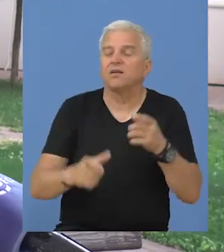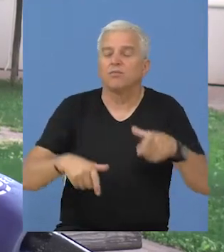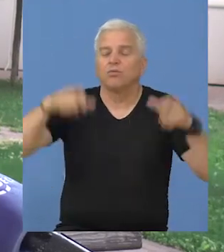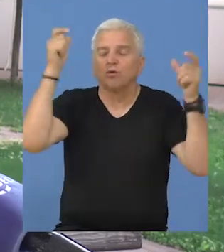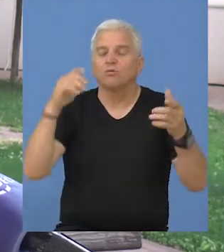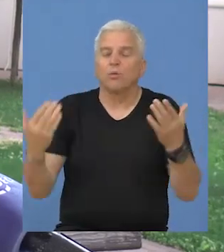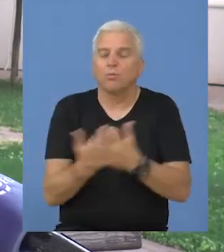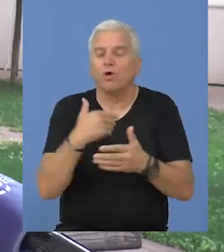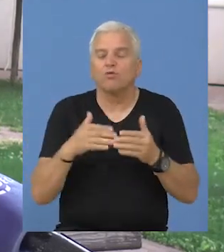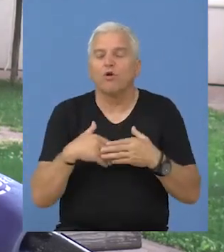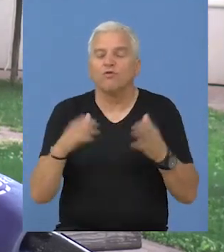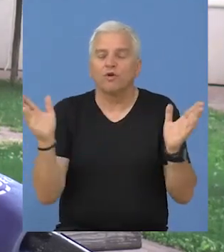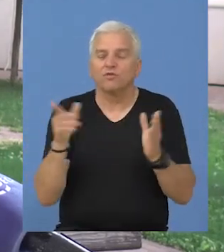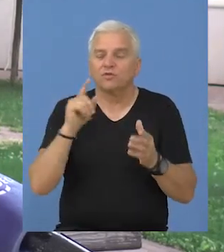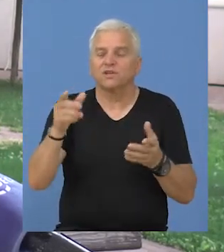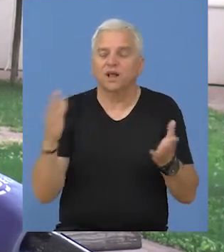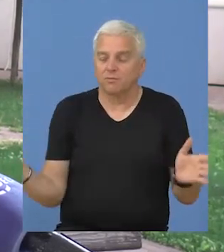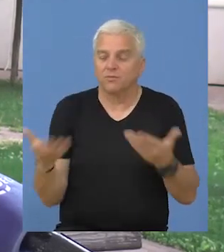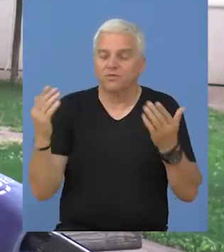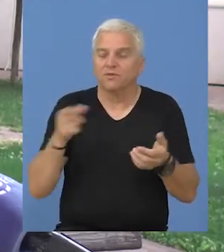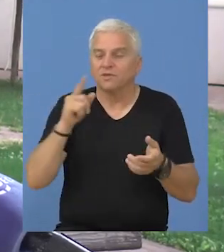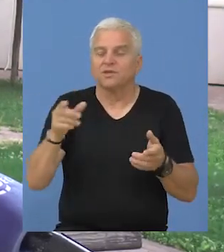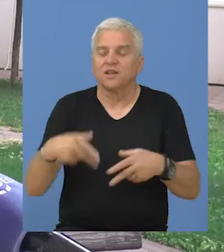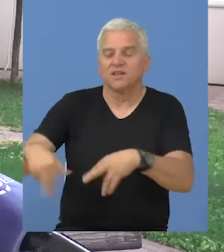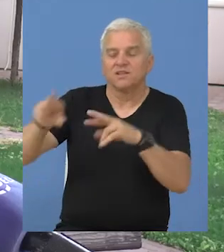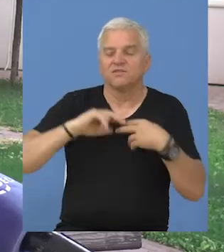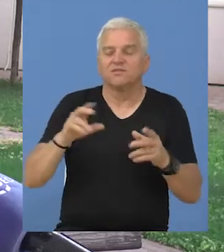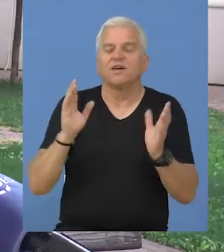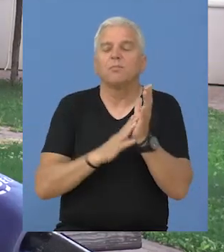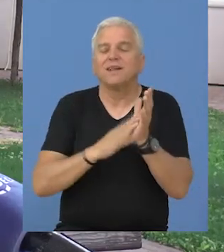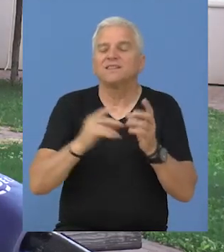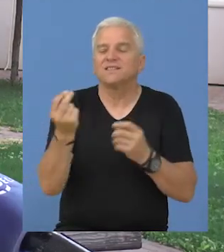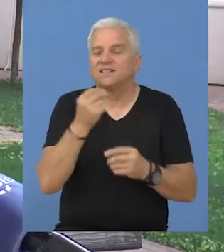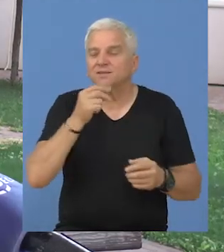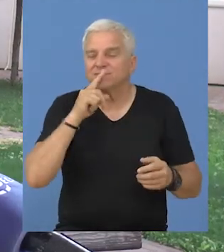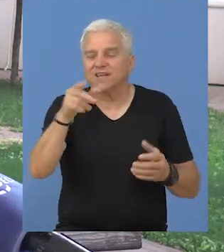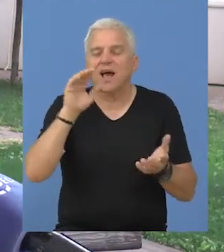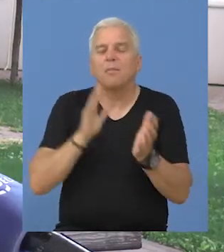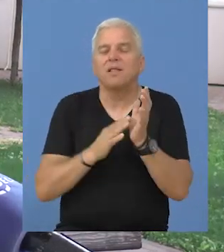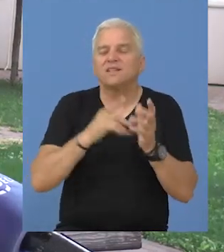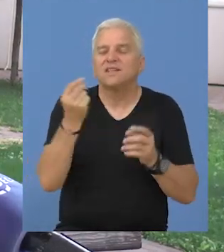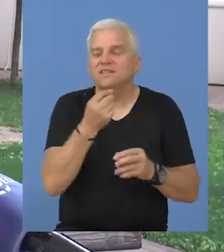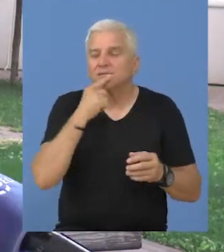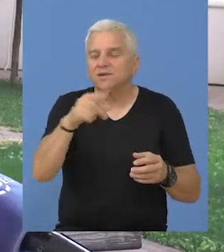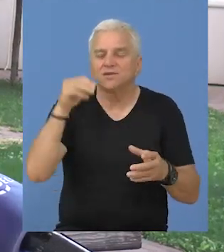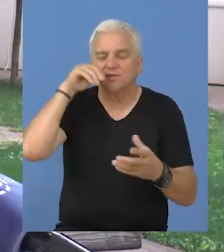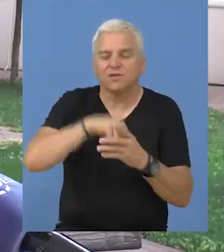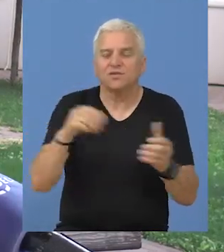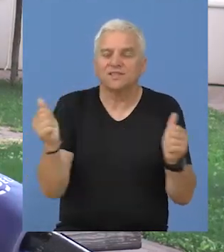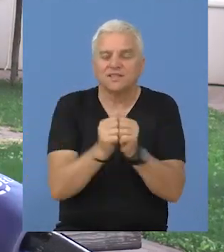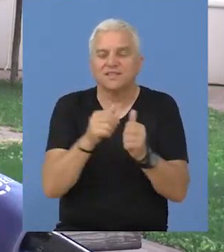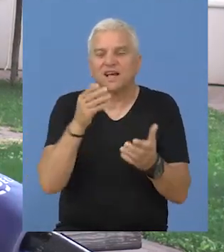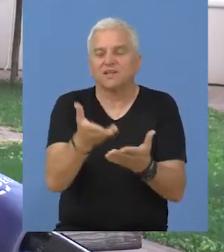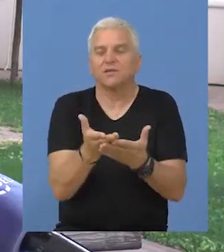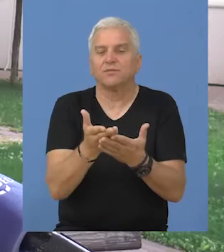da se taj prostor prosto ponovo otvori, afirmiše, da se on vrati matici Srpskoj i da matica Srpska naravno